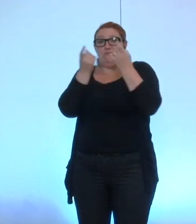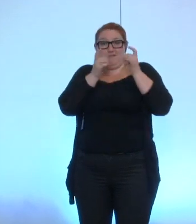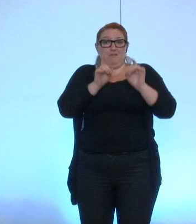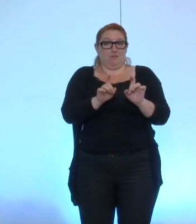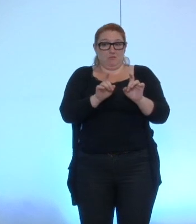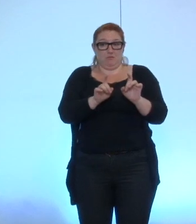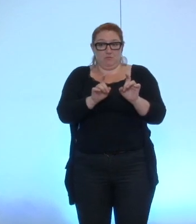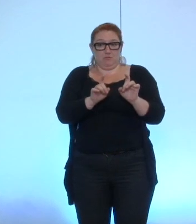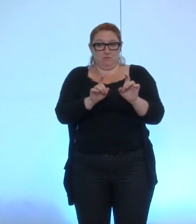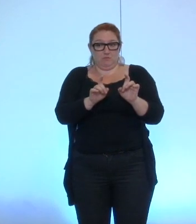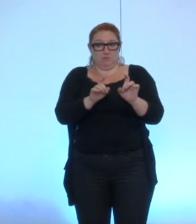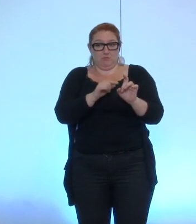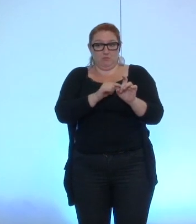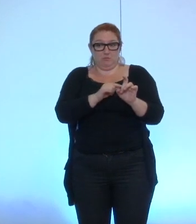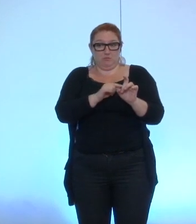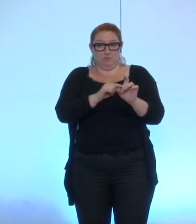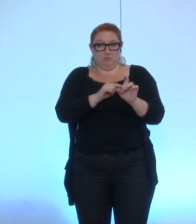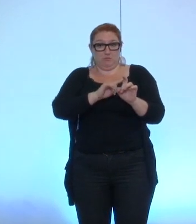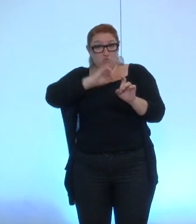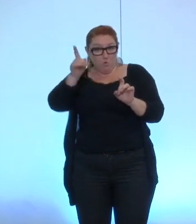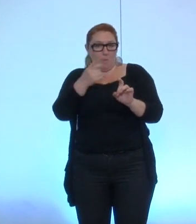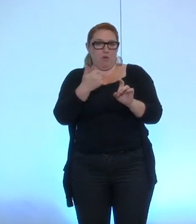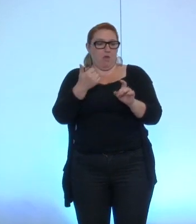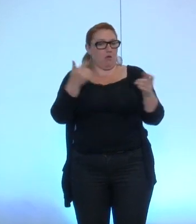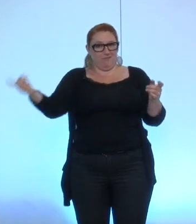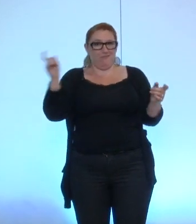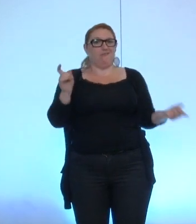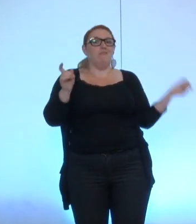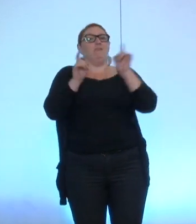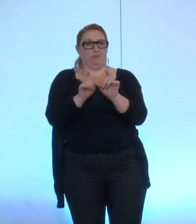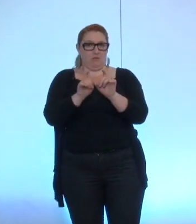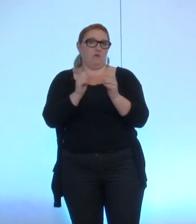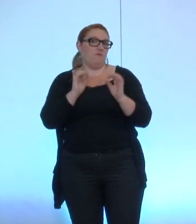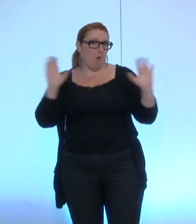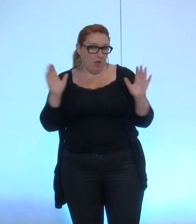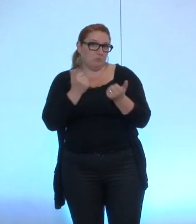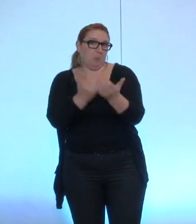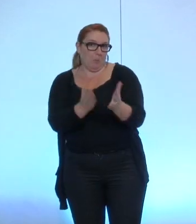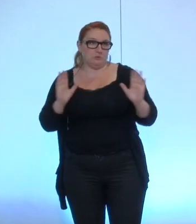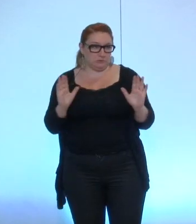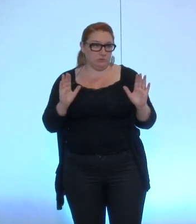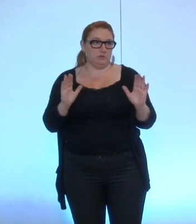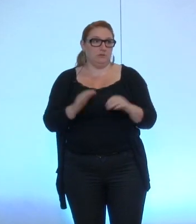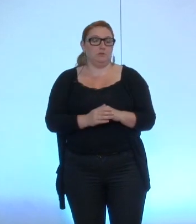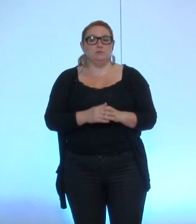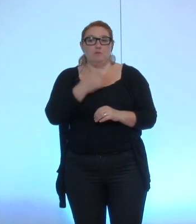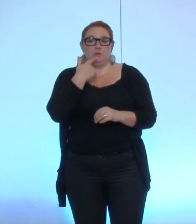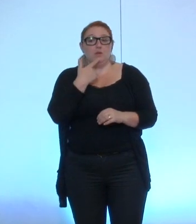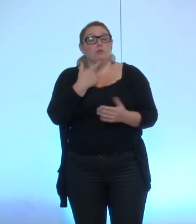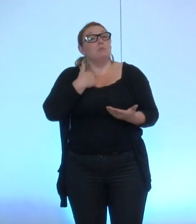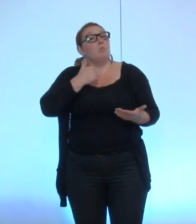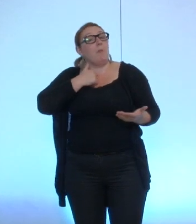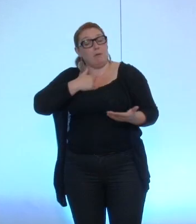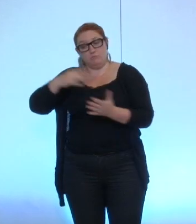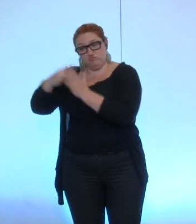présidée par un ou une élue de la majorité municipale voilà la proposition que nous faisons issue de la lecture que nous avons